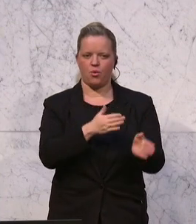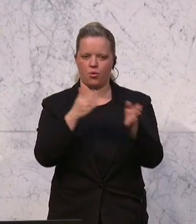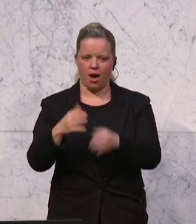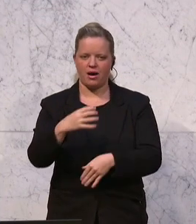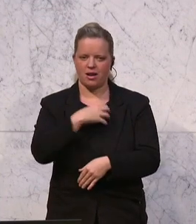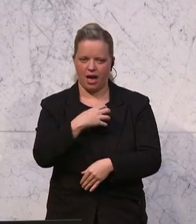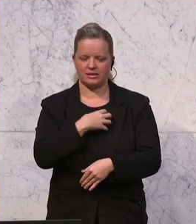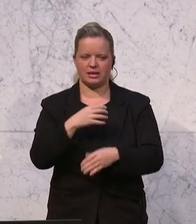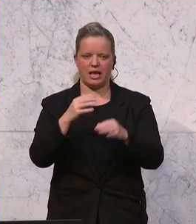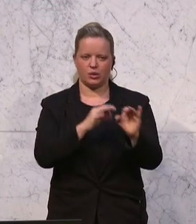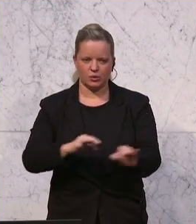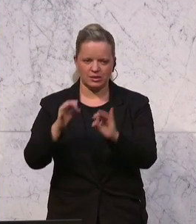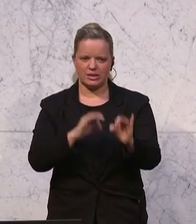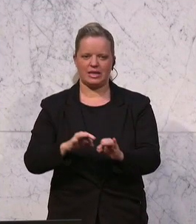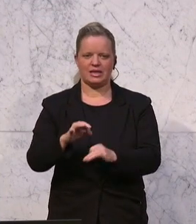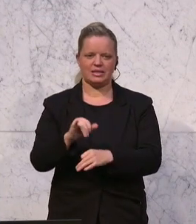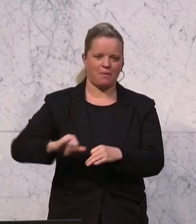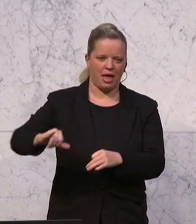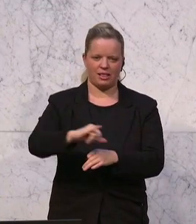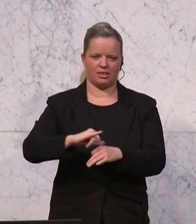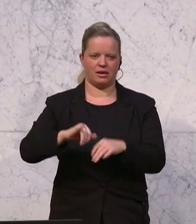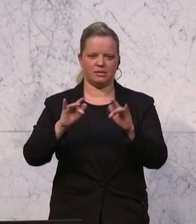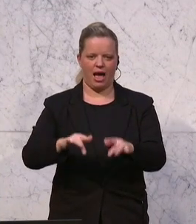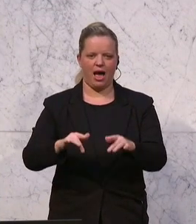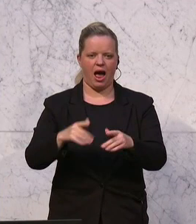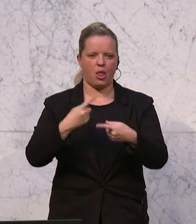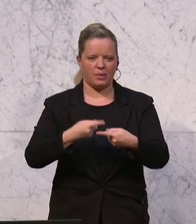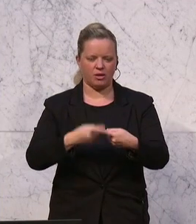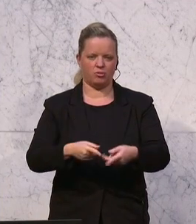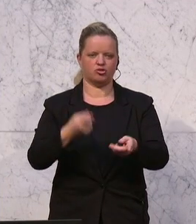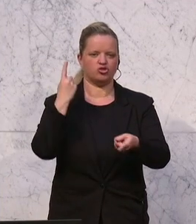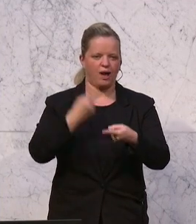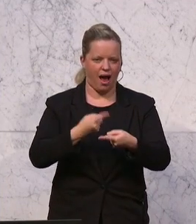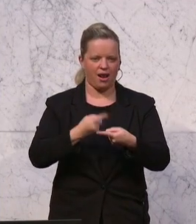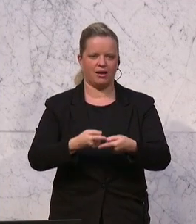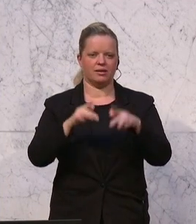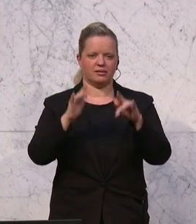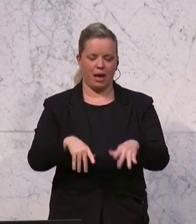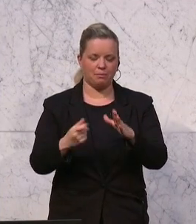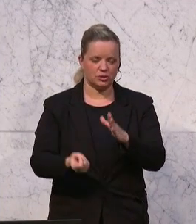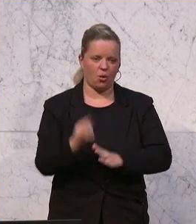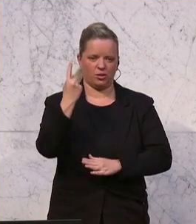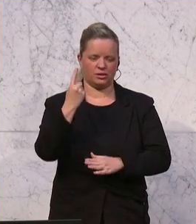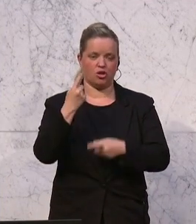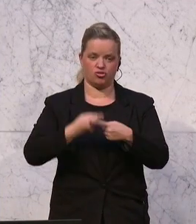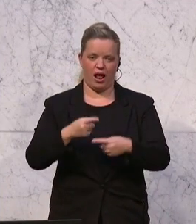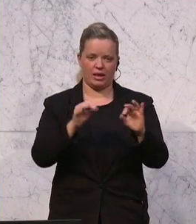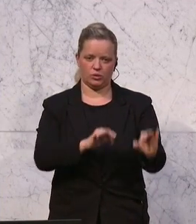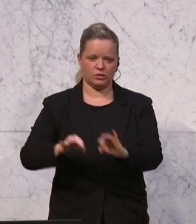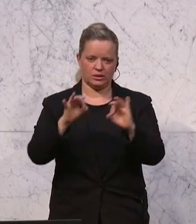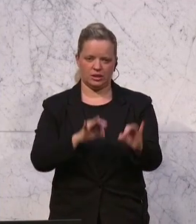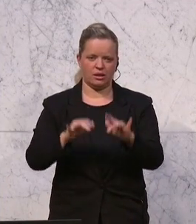Glasindustrie, die Zementindustrie, die Aluminiumindustrie, die Stahlindustrie und die im Besonderen, die massivste